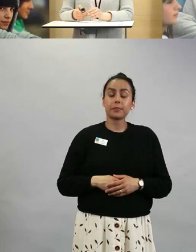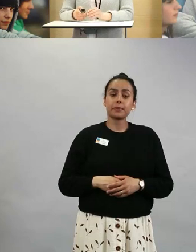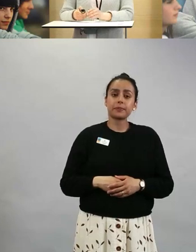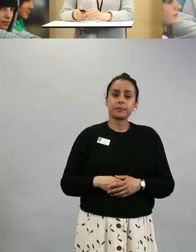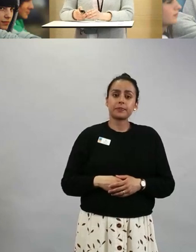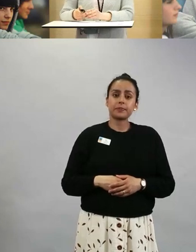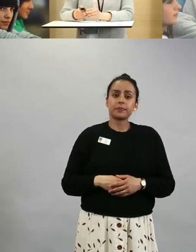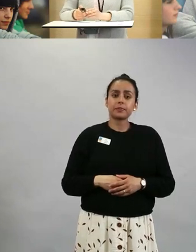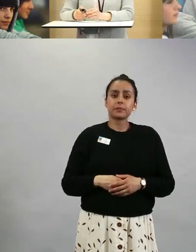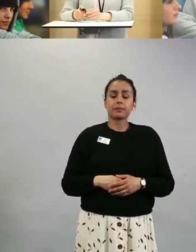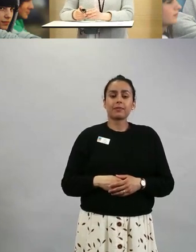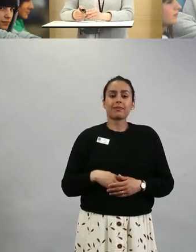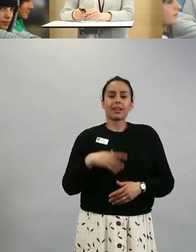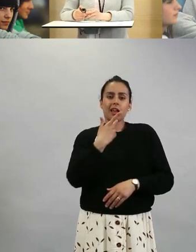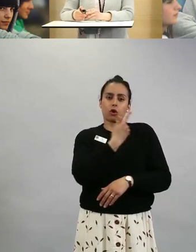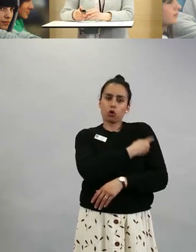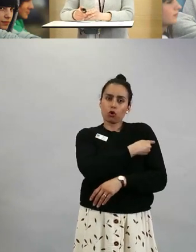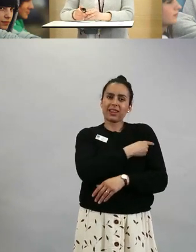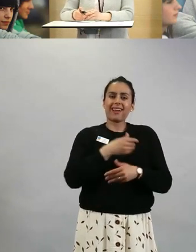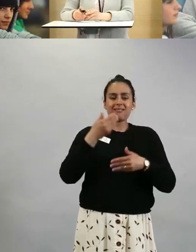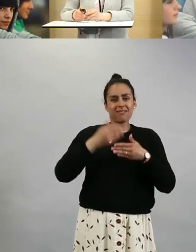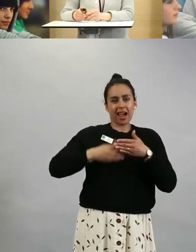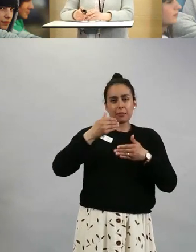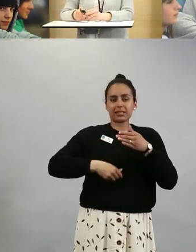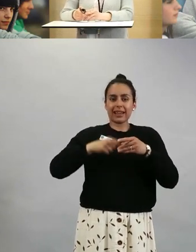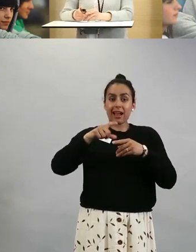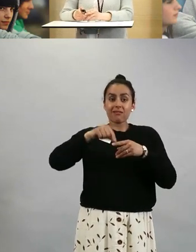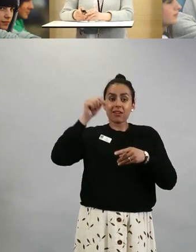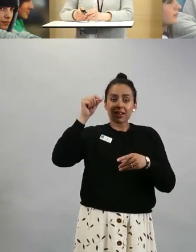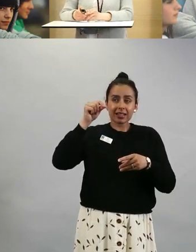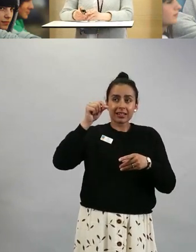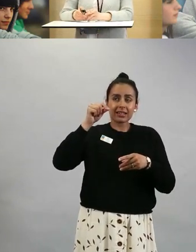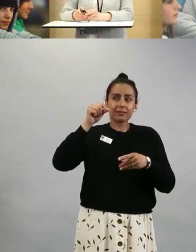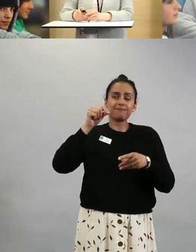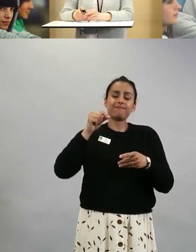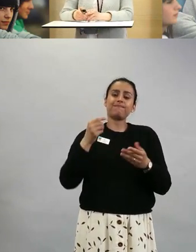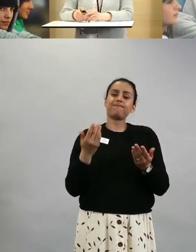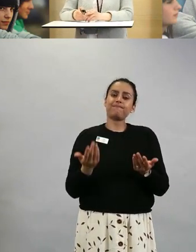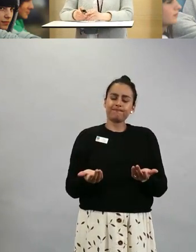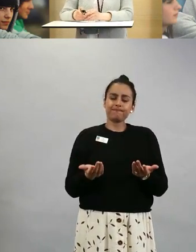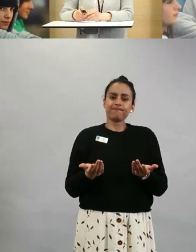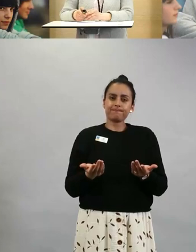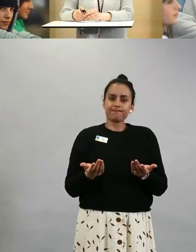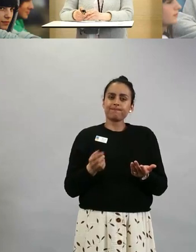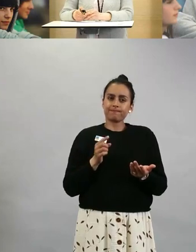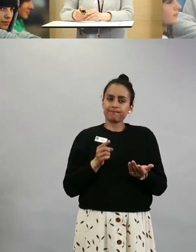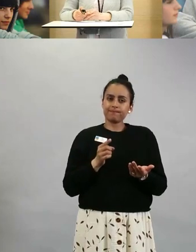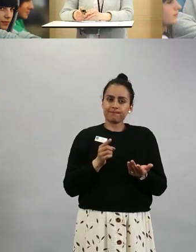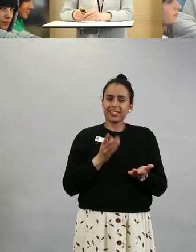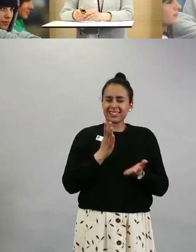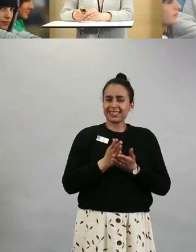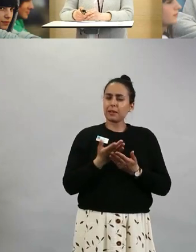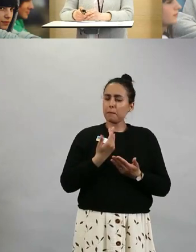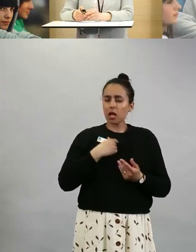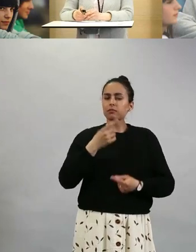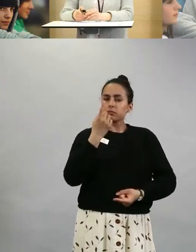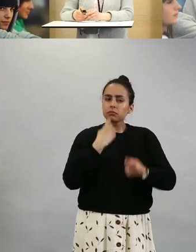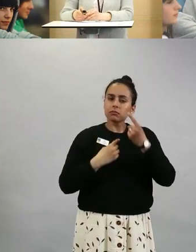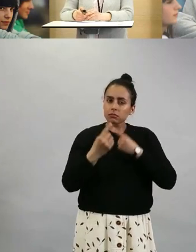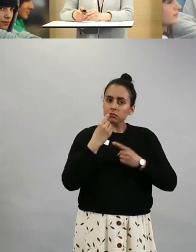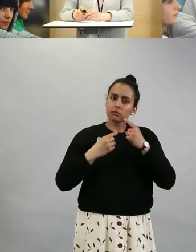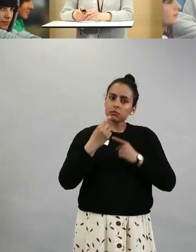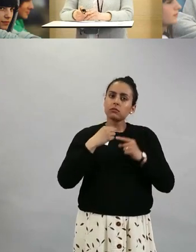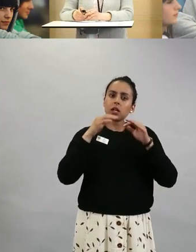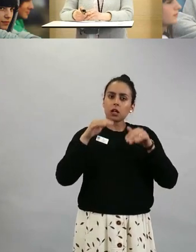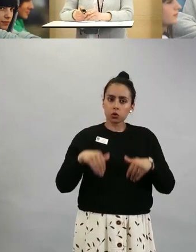Tämä rokotevalmisteen valinta on tällä hetkellä puhututtava asia johtuen